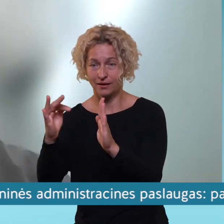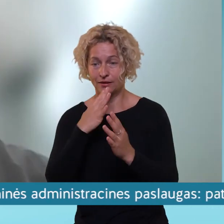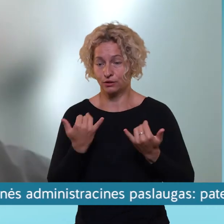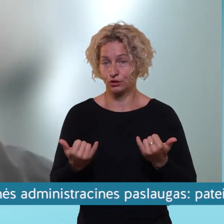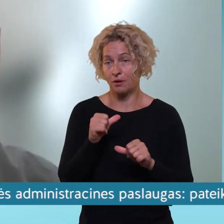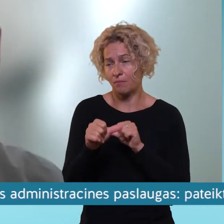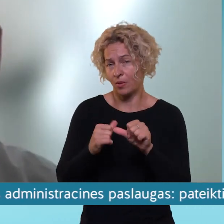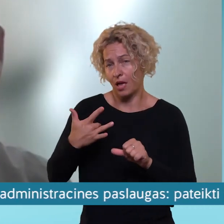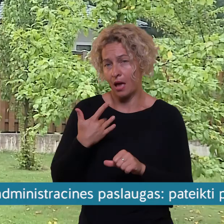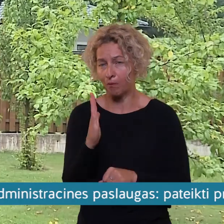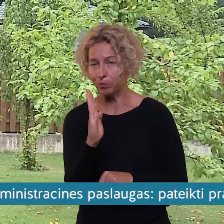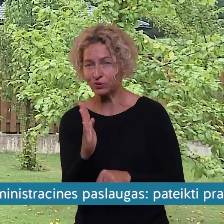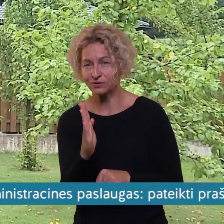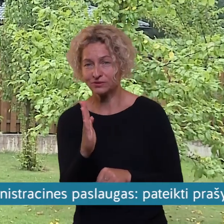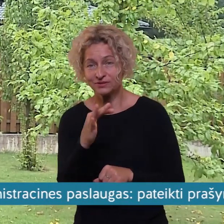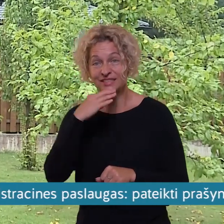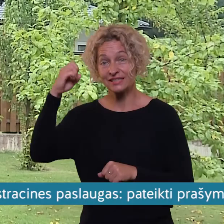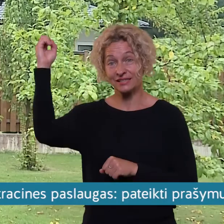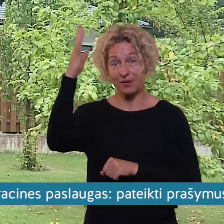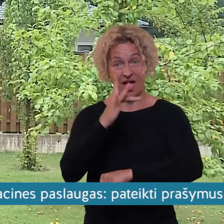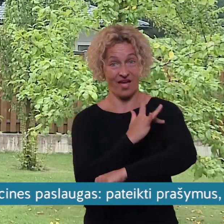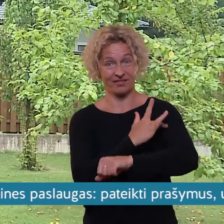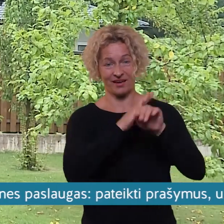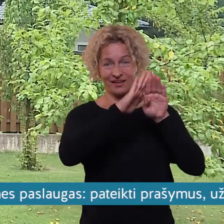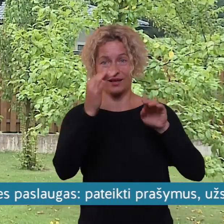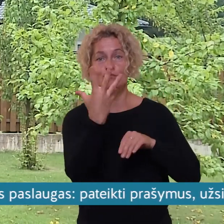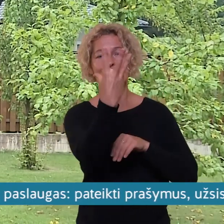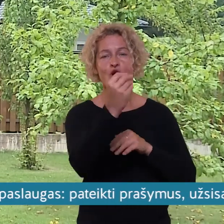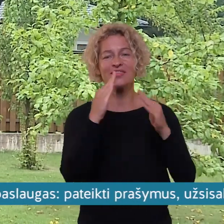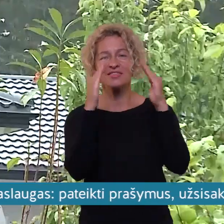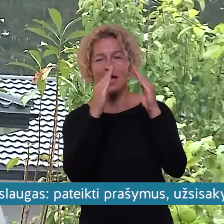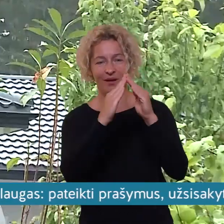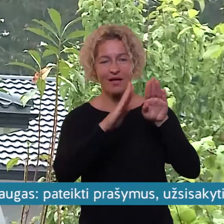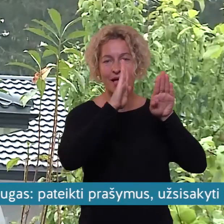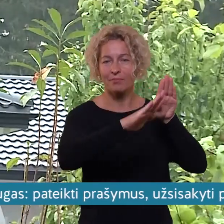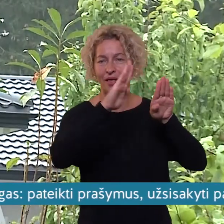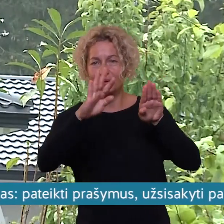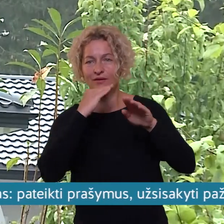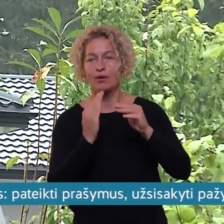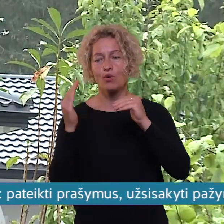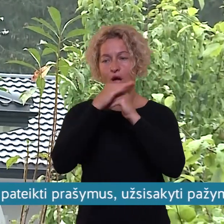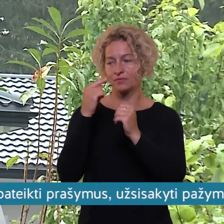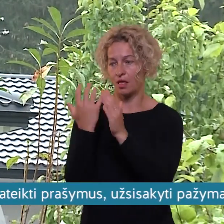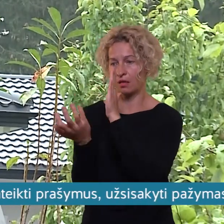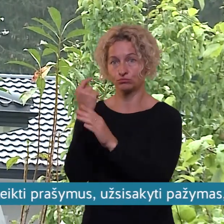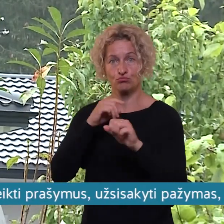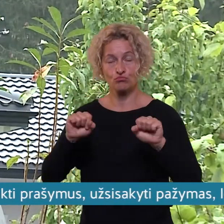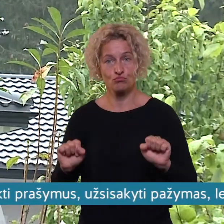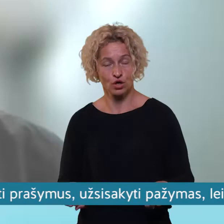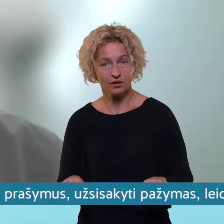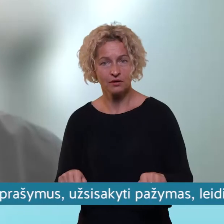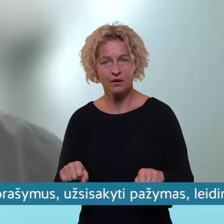dar šiemet bus. Įsirengu Saulės elektrinės savanomuose galimos ir kompensacijos? Taip, jisai gali